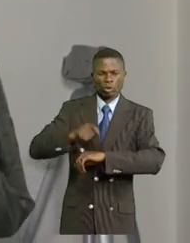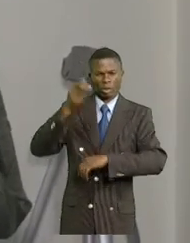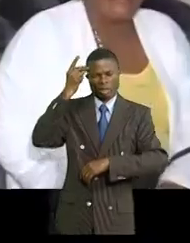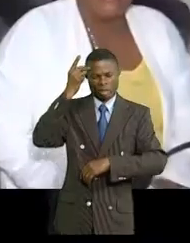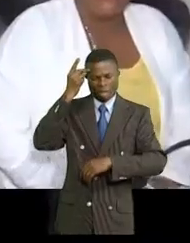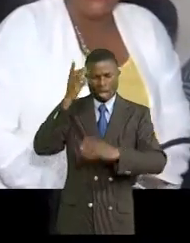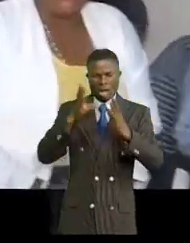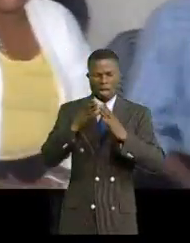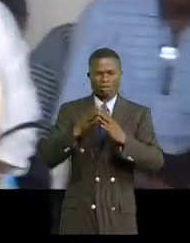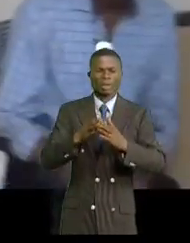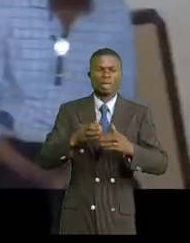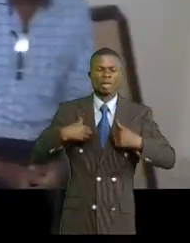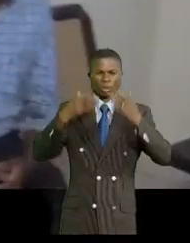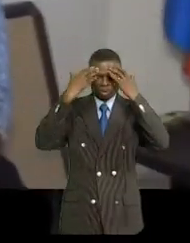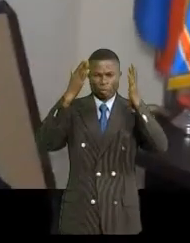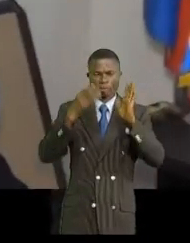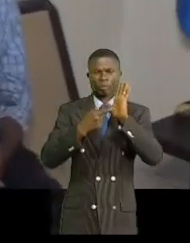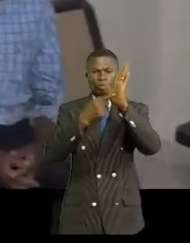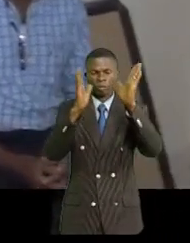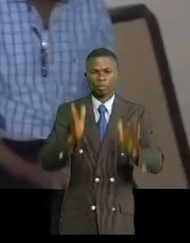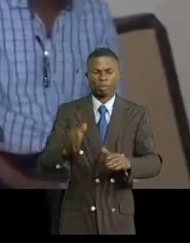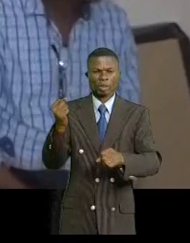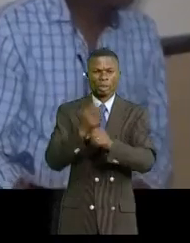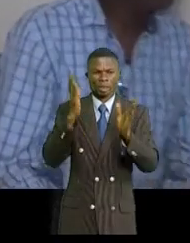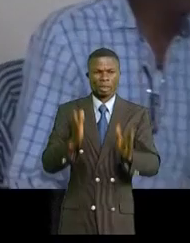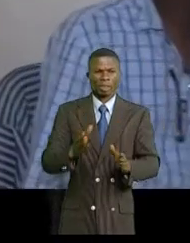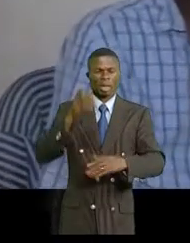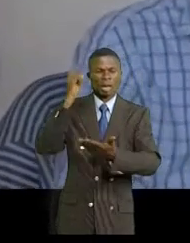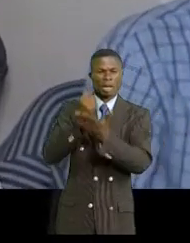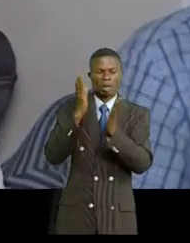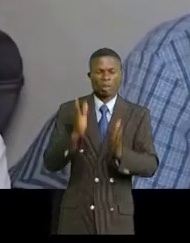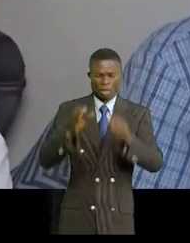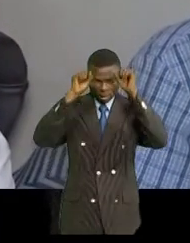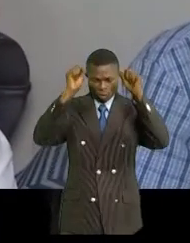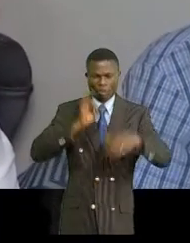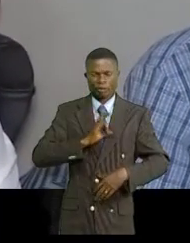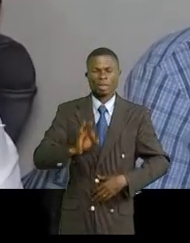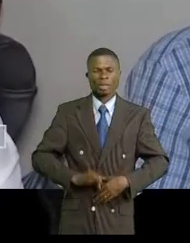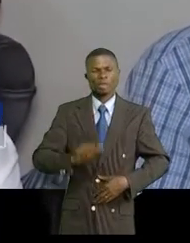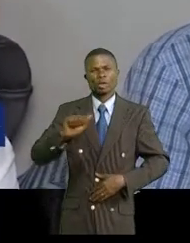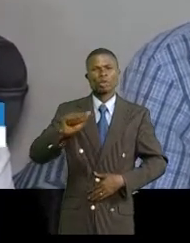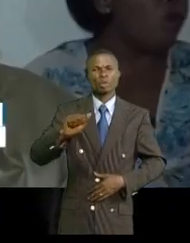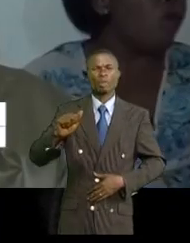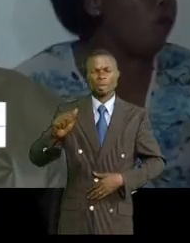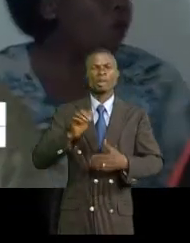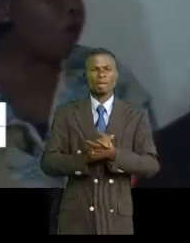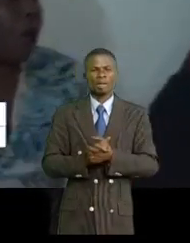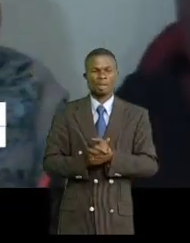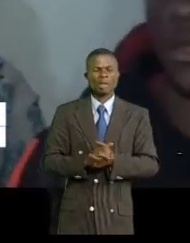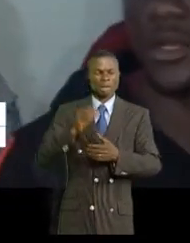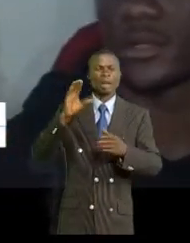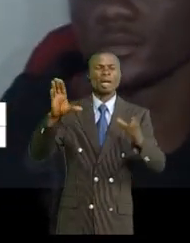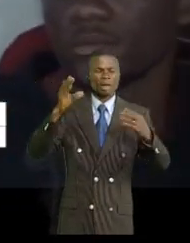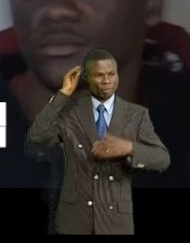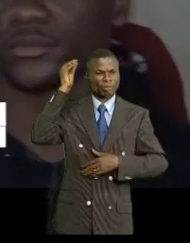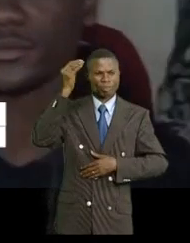et CAIR. En plus de la représentation officielle diplomatique, le chef de l'État Félix Santan Sisekeli Tchilombo reconnaît